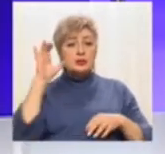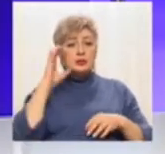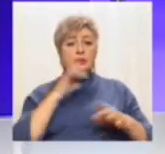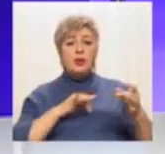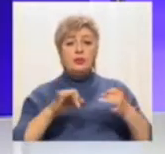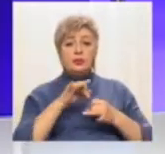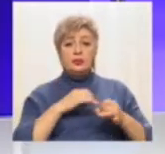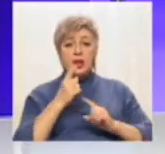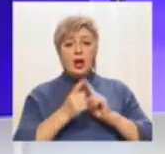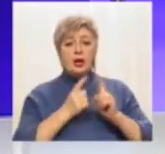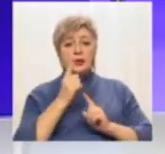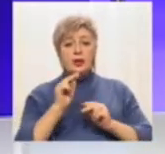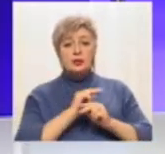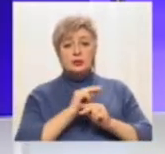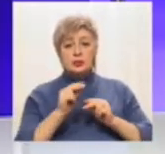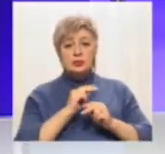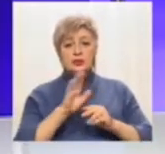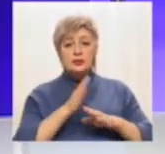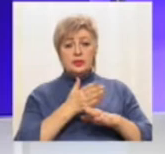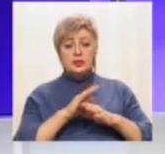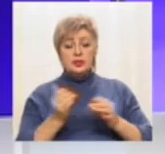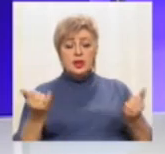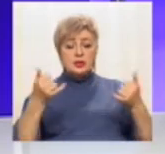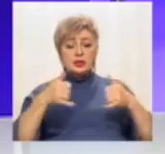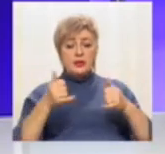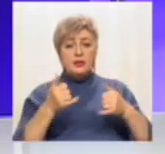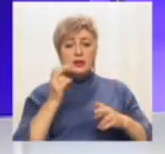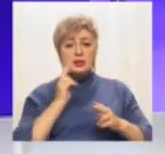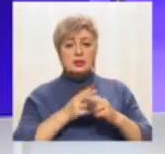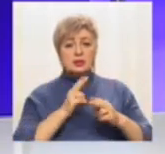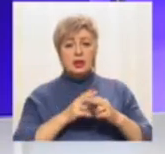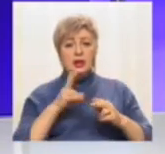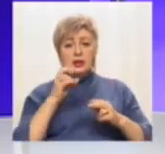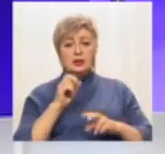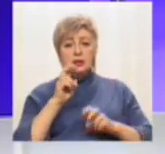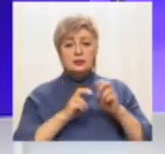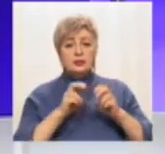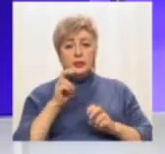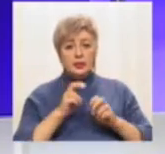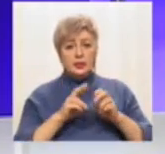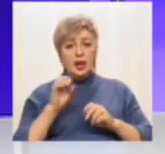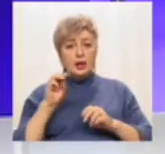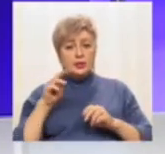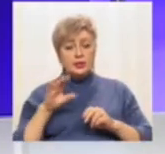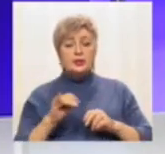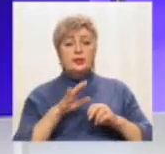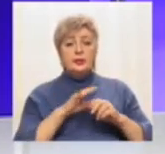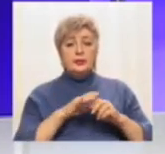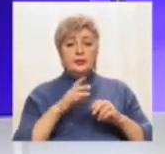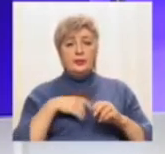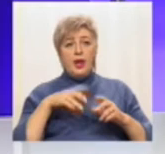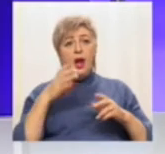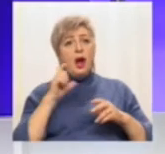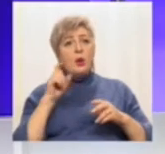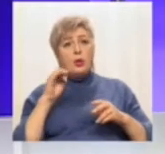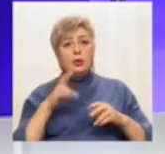обговорювали реконструкцію відділення розливання сталі на металургійному комбінаті «Арселор Мітал». Екологи, промисловці, науковці,